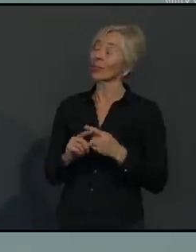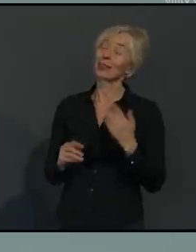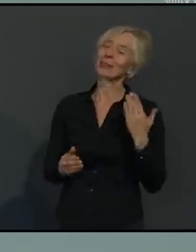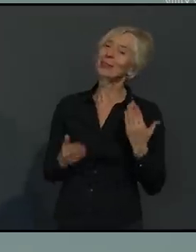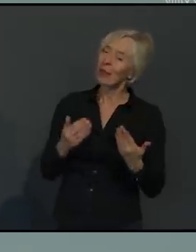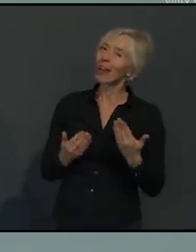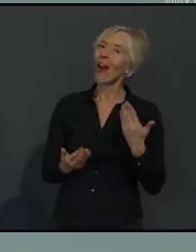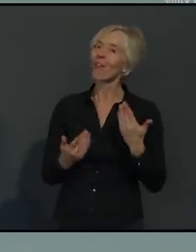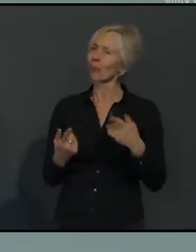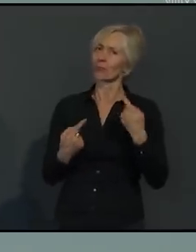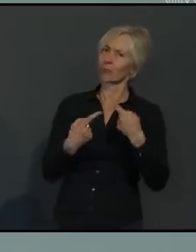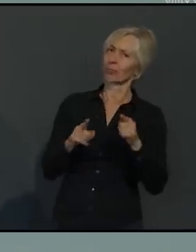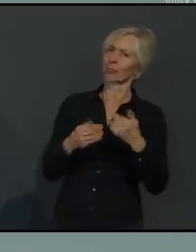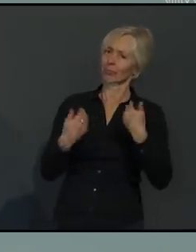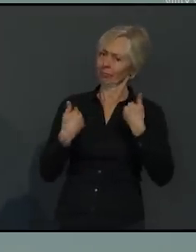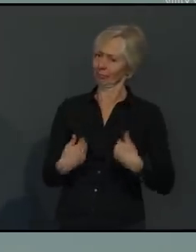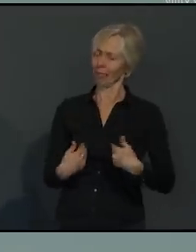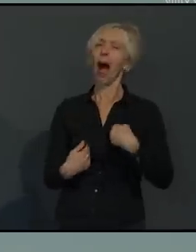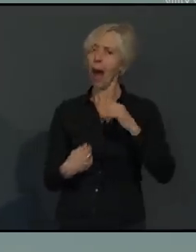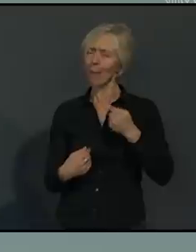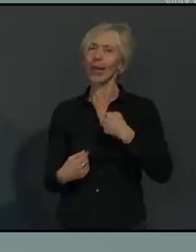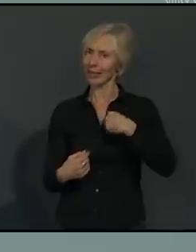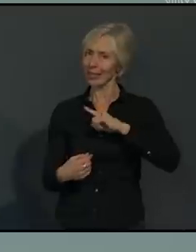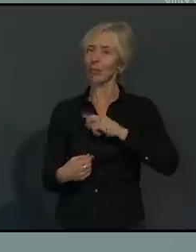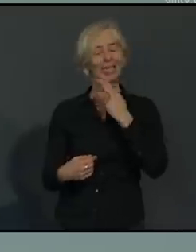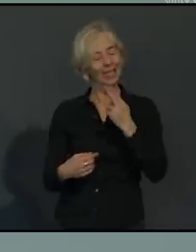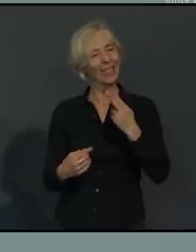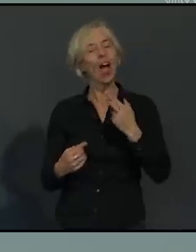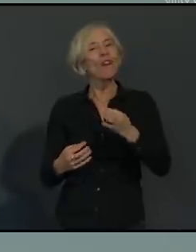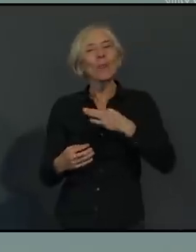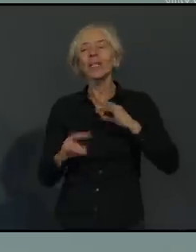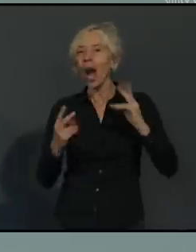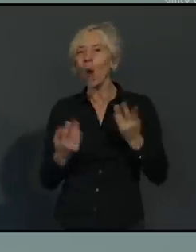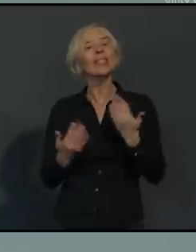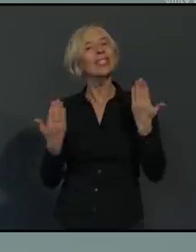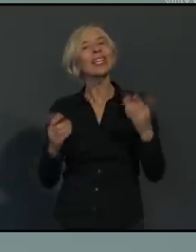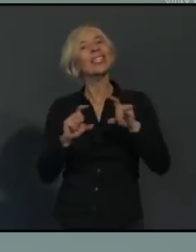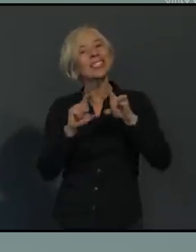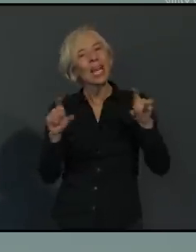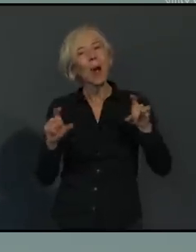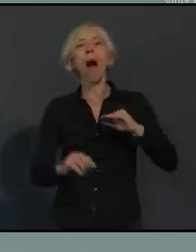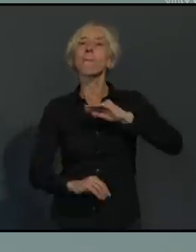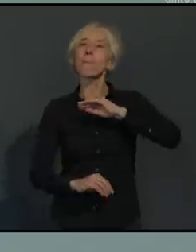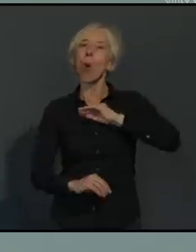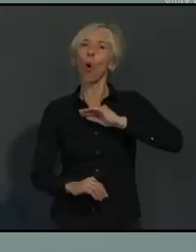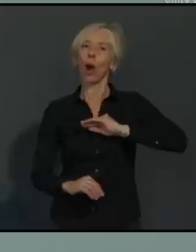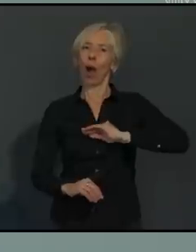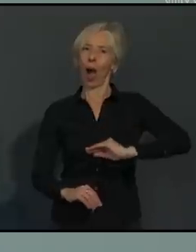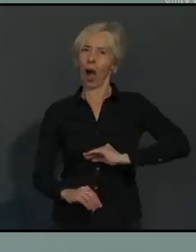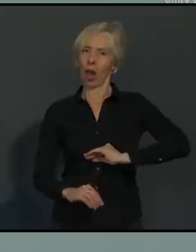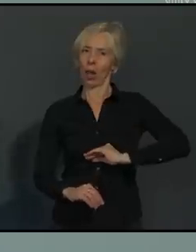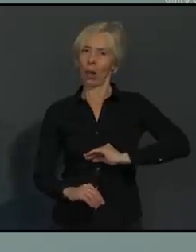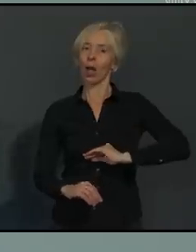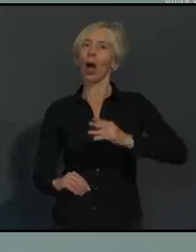es geht auch um eine zu höchst moralische Frage. Meine Bitte ist deshalb im Sinne der Mitmenschen, vor allem im Sinne der